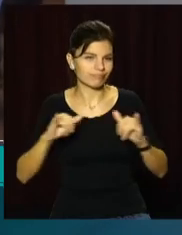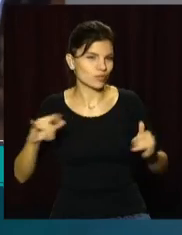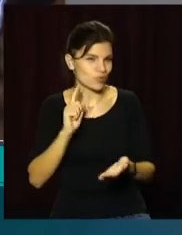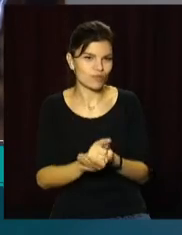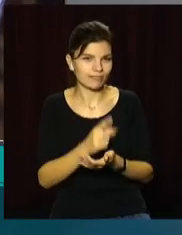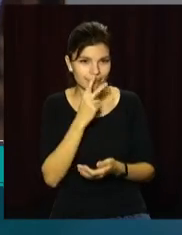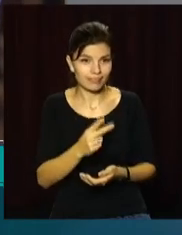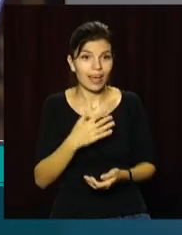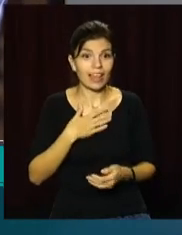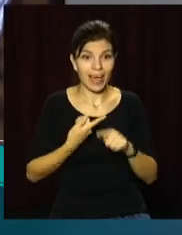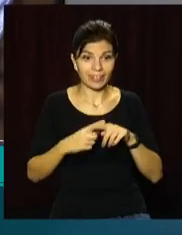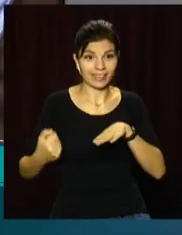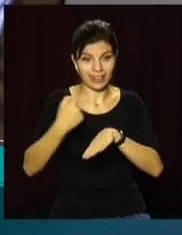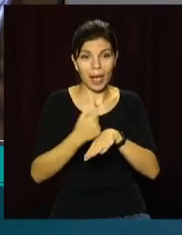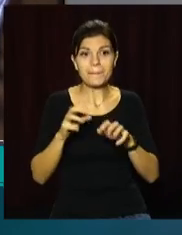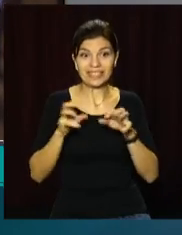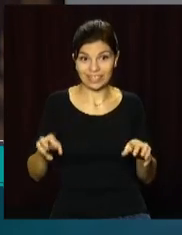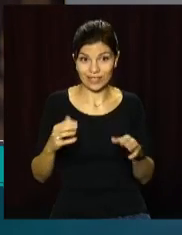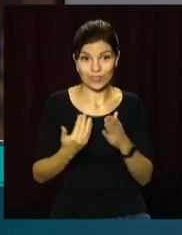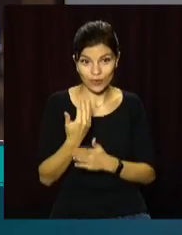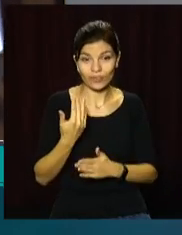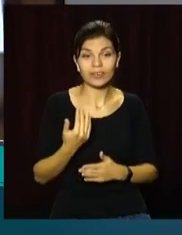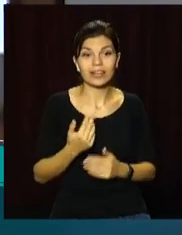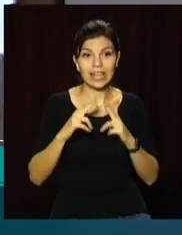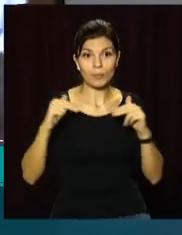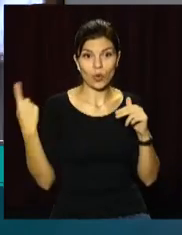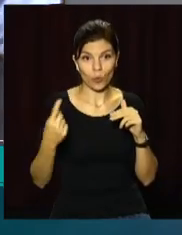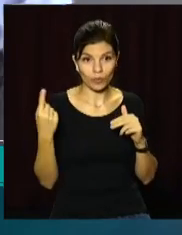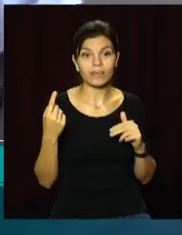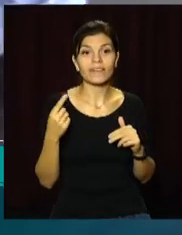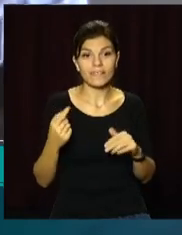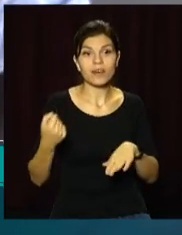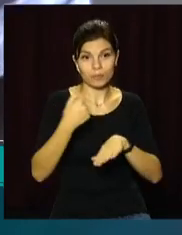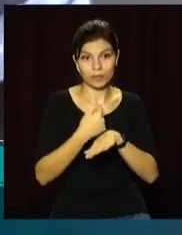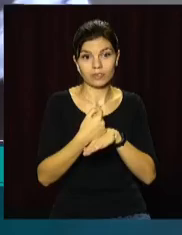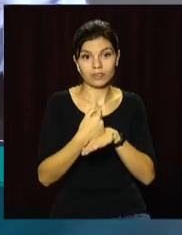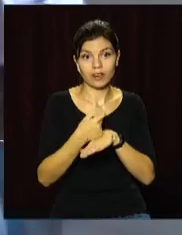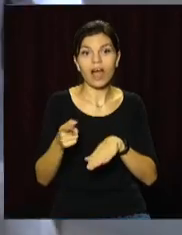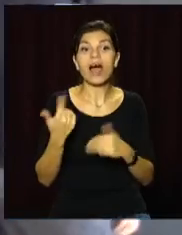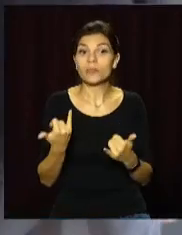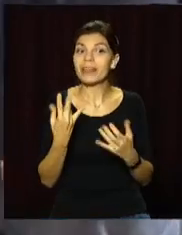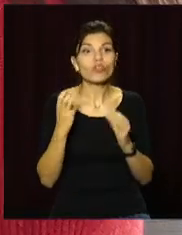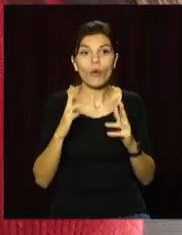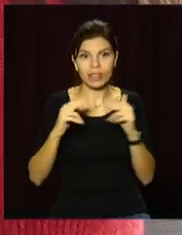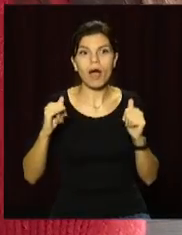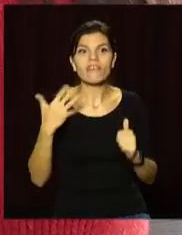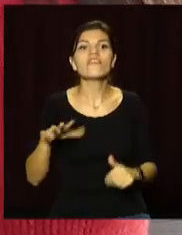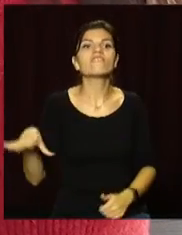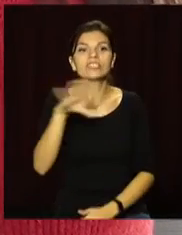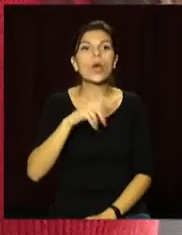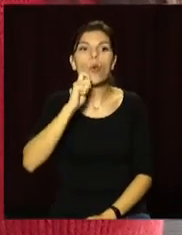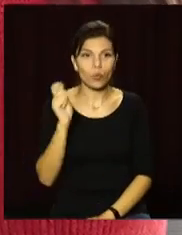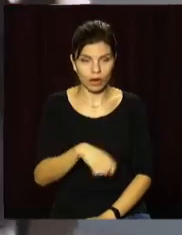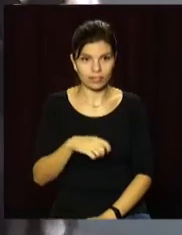президента, президента федерації «Дзюдо» Дніпро вибрали президентом всеукраїнської федерації. З енергією